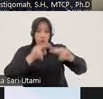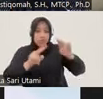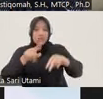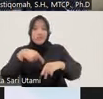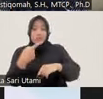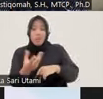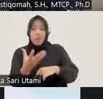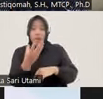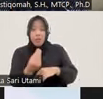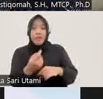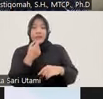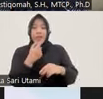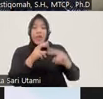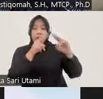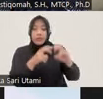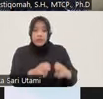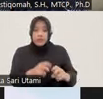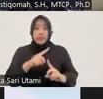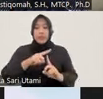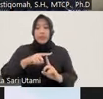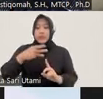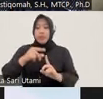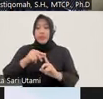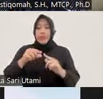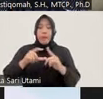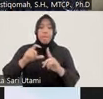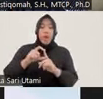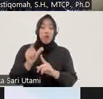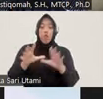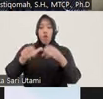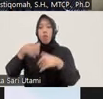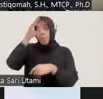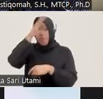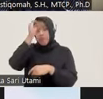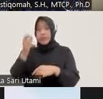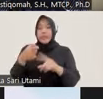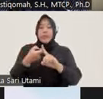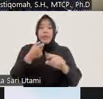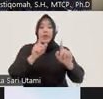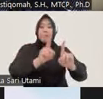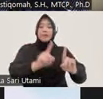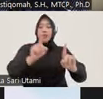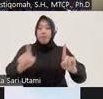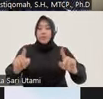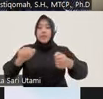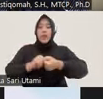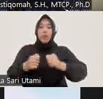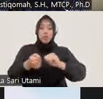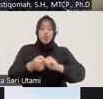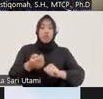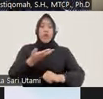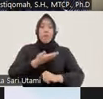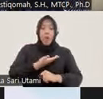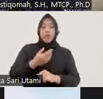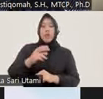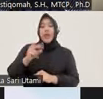asesmen terpadu yang dilakukan oleh pihak kepolisian dari masing-masing perkara yang sudah akan di RJ kan atau